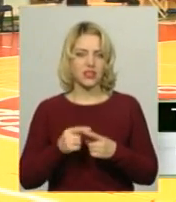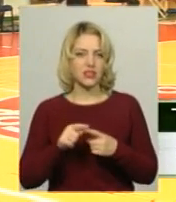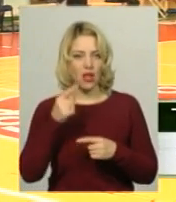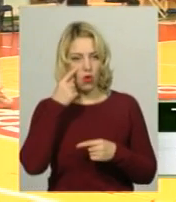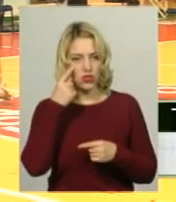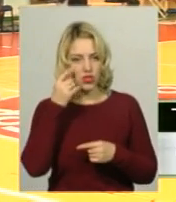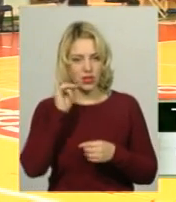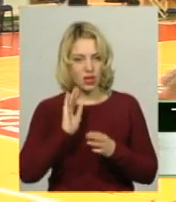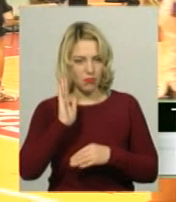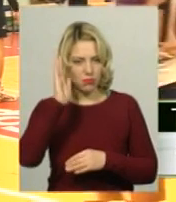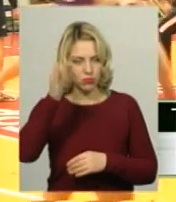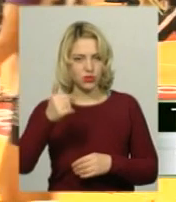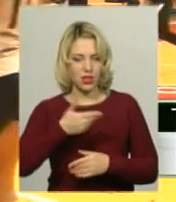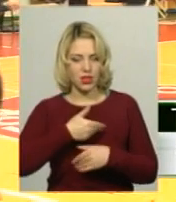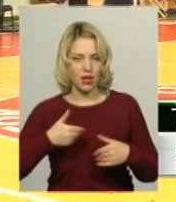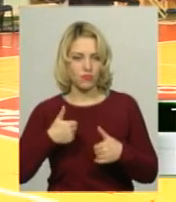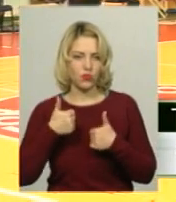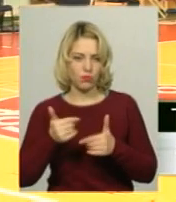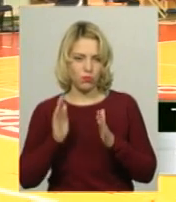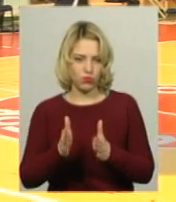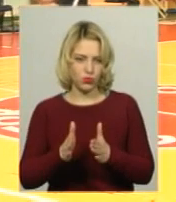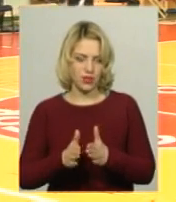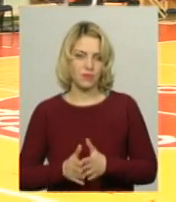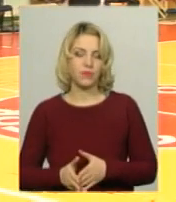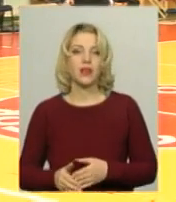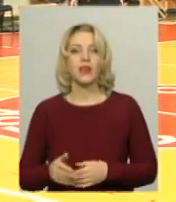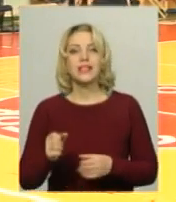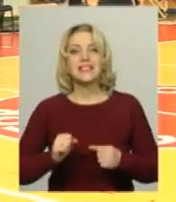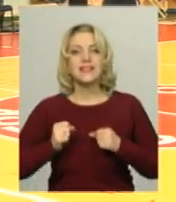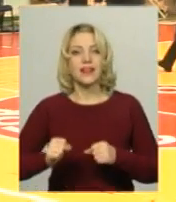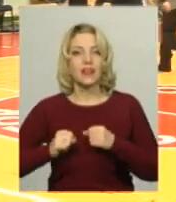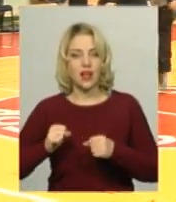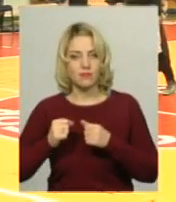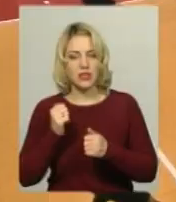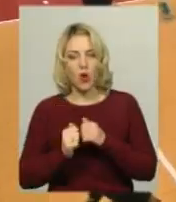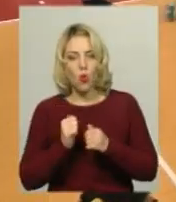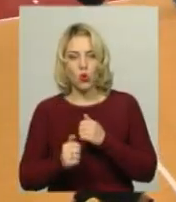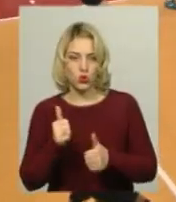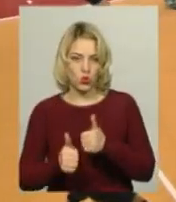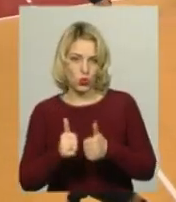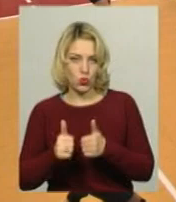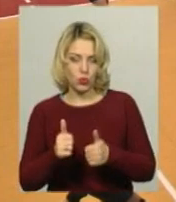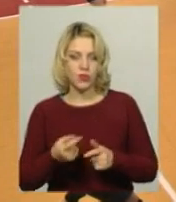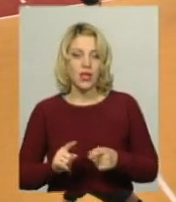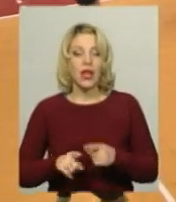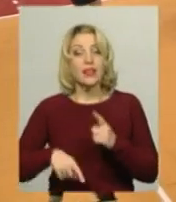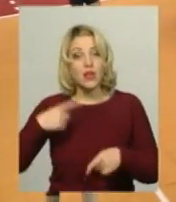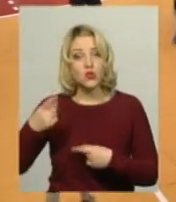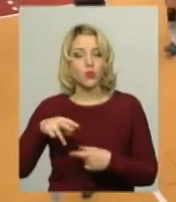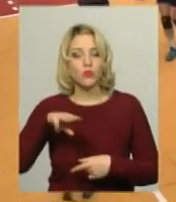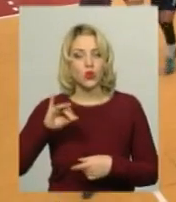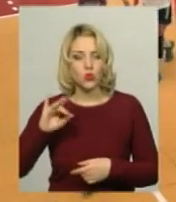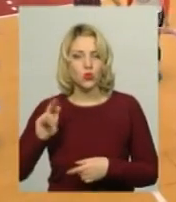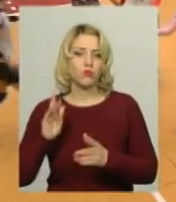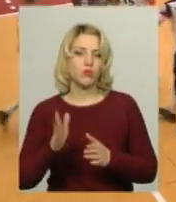і на майбутнє нам дуже добре буде. Стараємося кожну гру. Наступний тур суперліги відбудеться